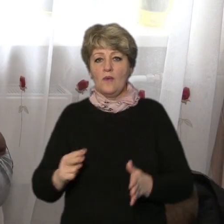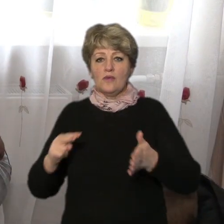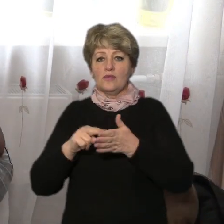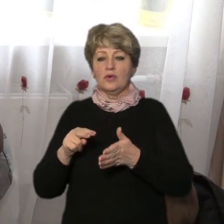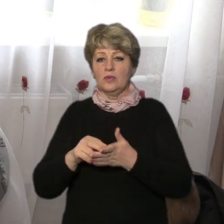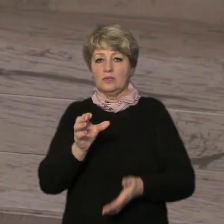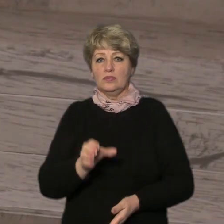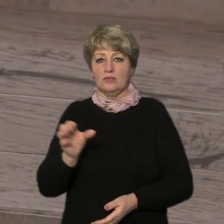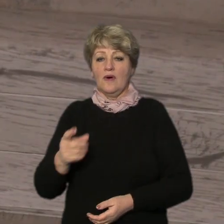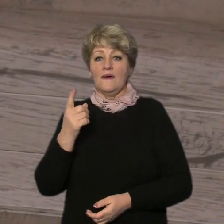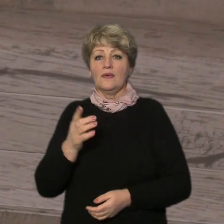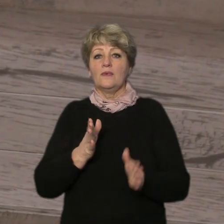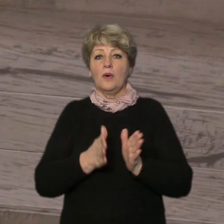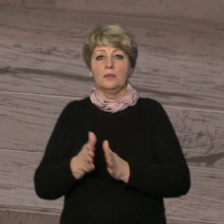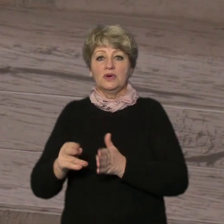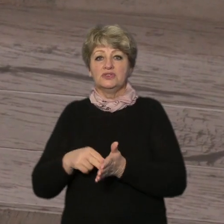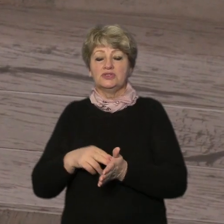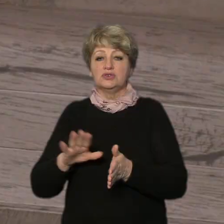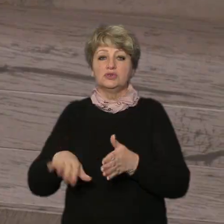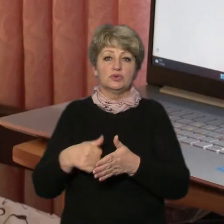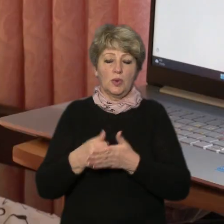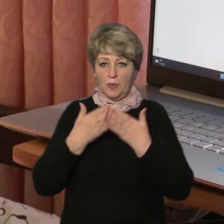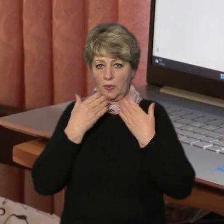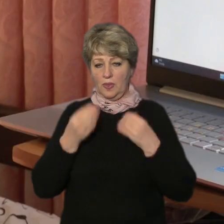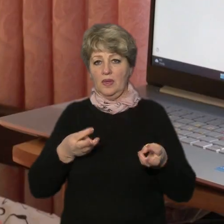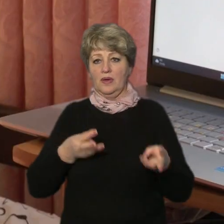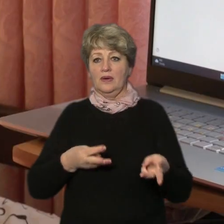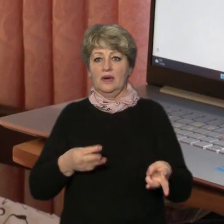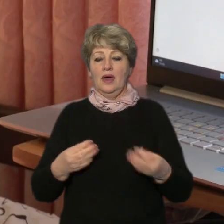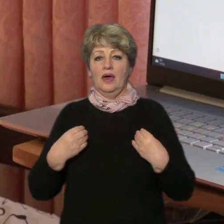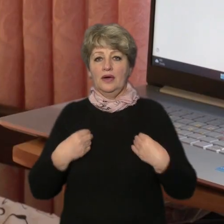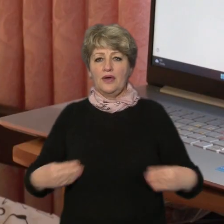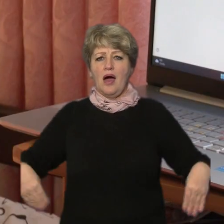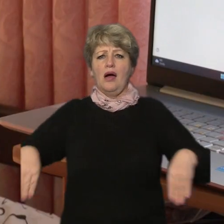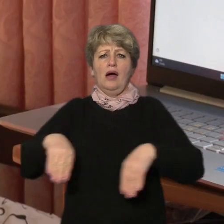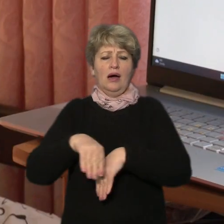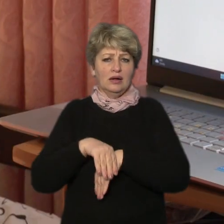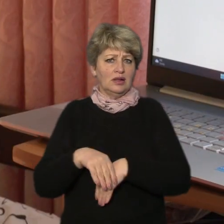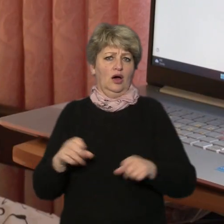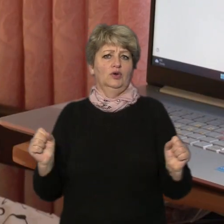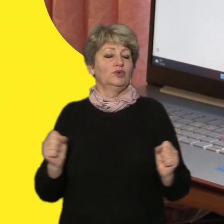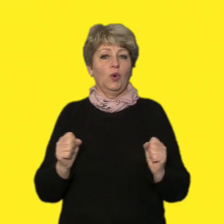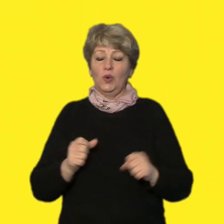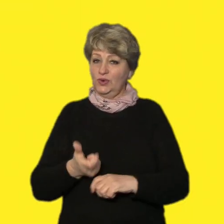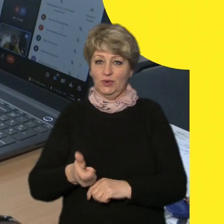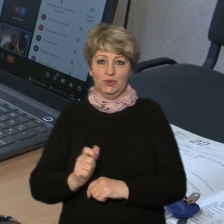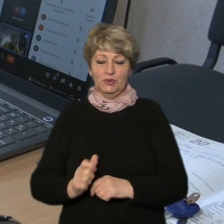чому в одному з гуртожитків Черкас досі відсутнє опалення я вдіваю халат тому що холодно дуже